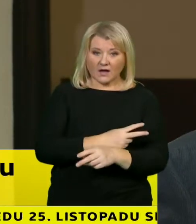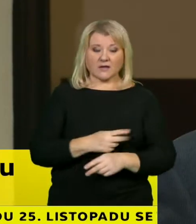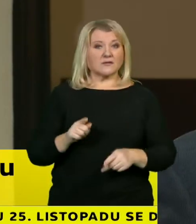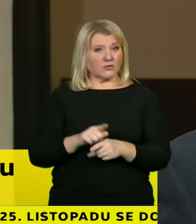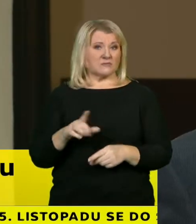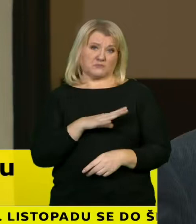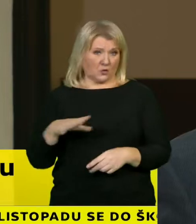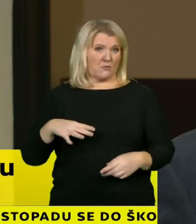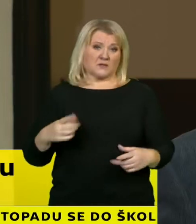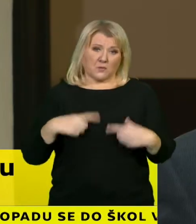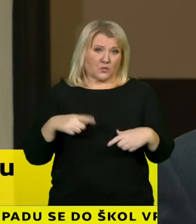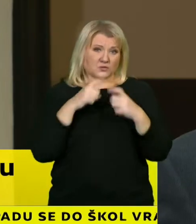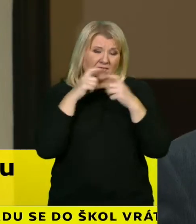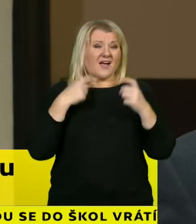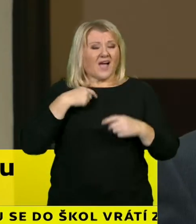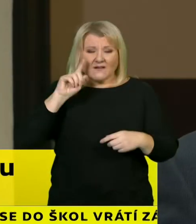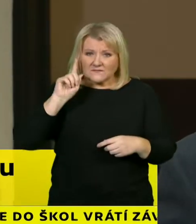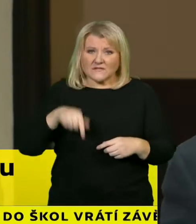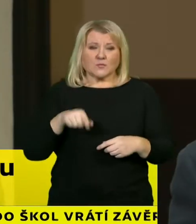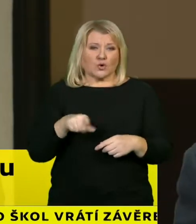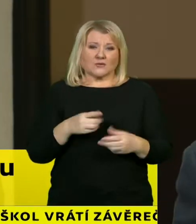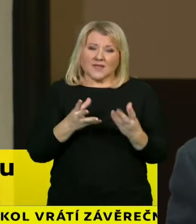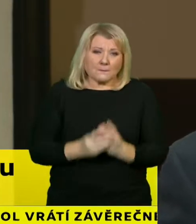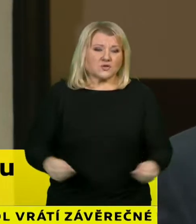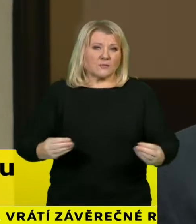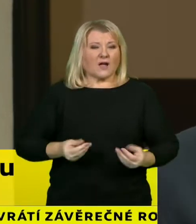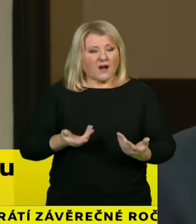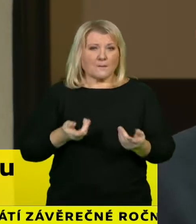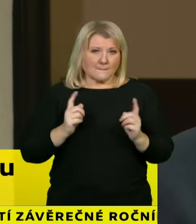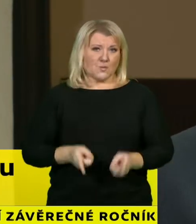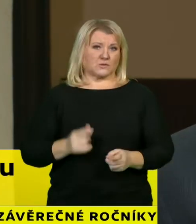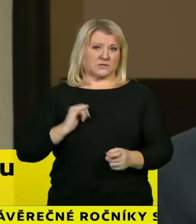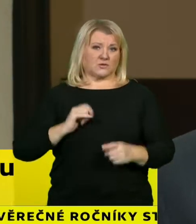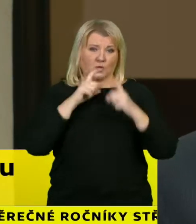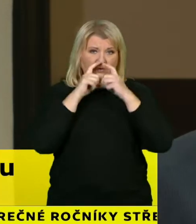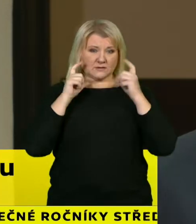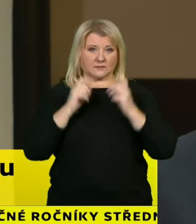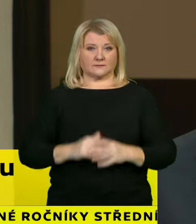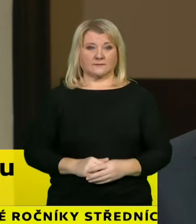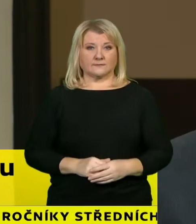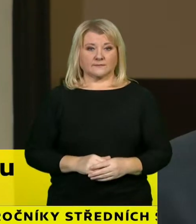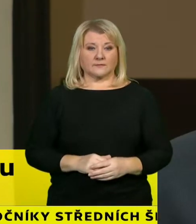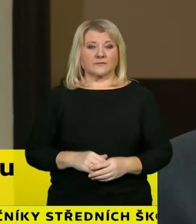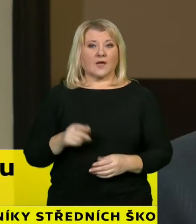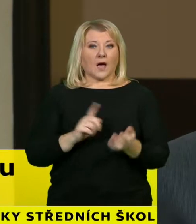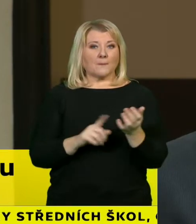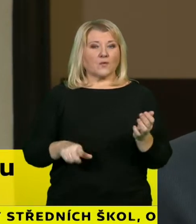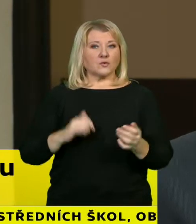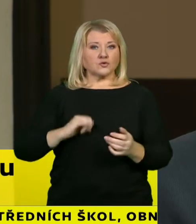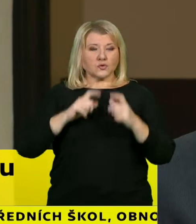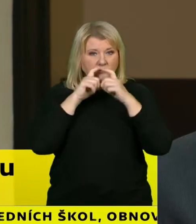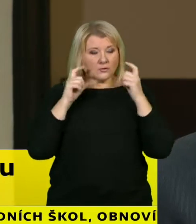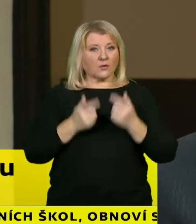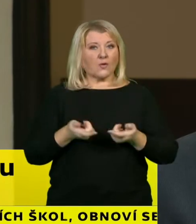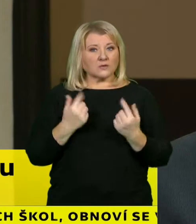měžná a znovu říkám, je omezující, ale je nezbytná. A ta povinnost nošení roušek vychází z